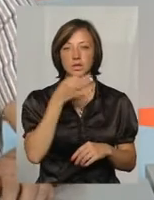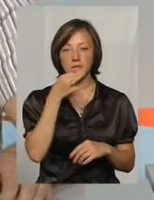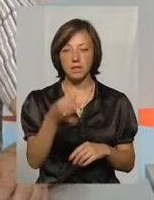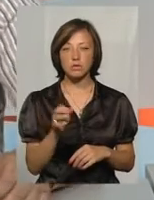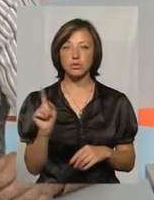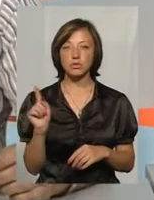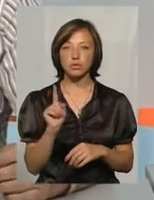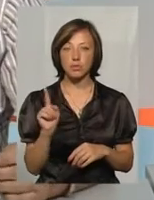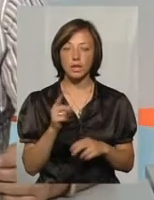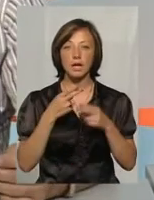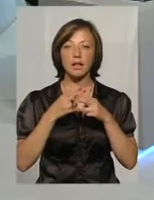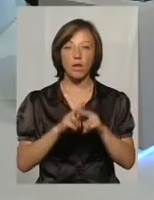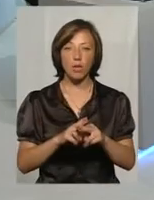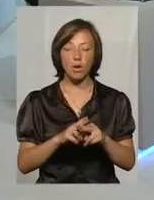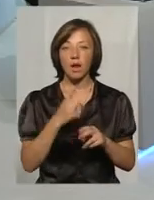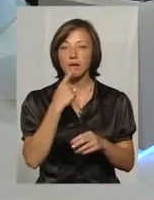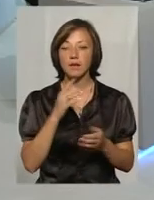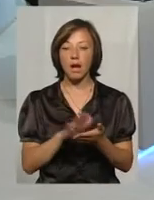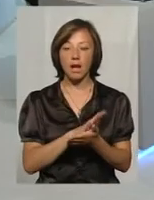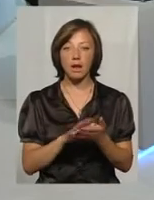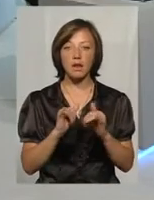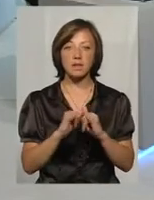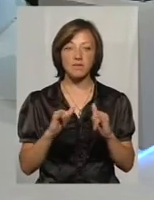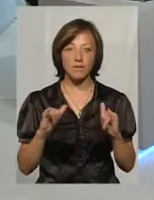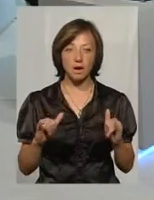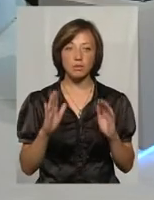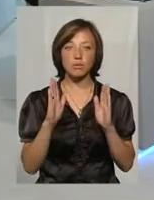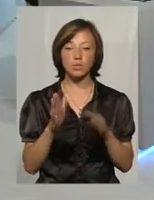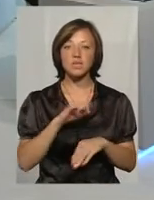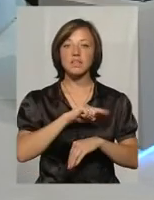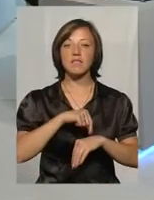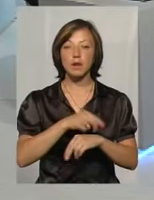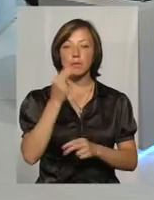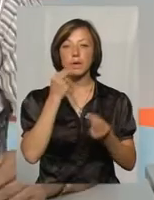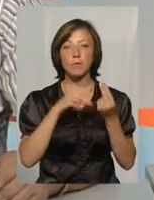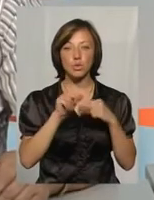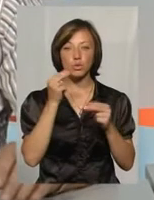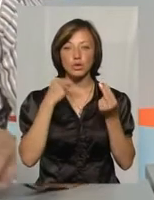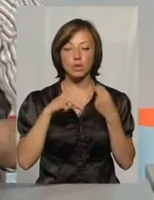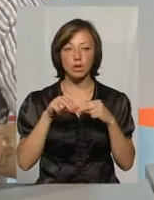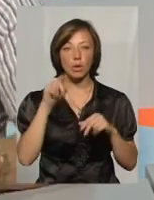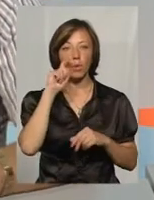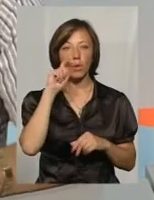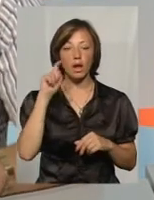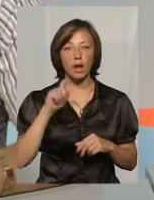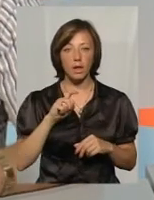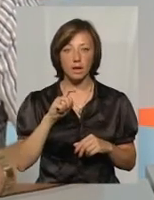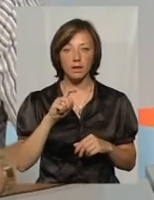що, безусловно, технологія гемодіалізу розвивається. Вона буде со временем все краще. Україна,